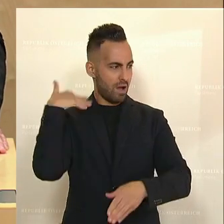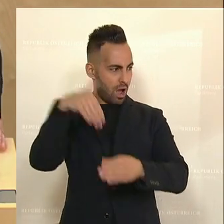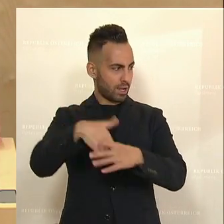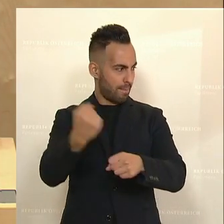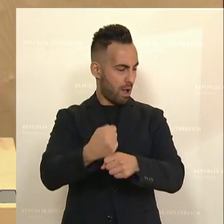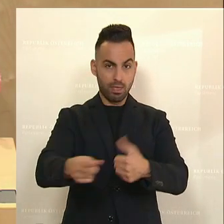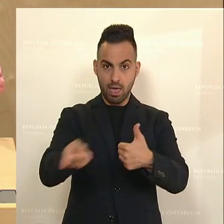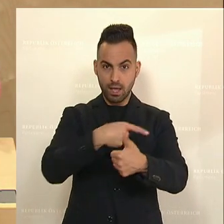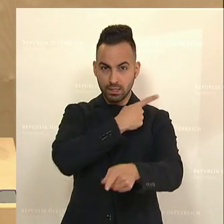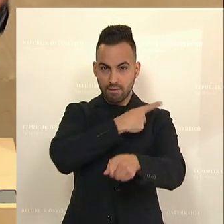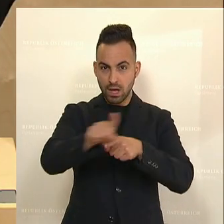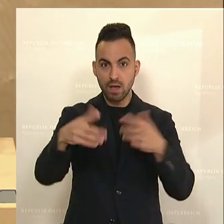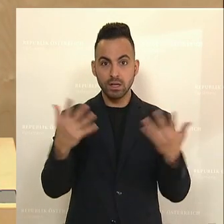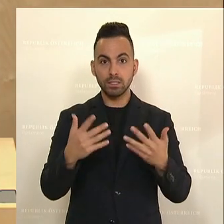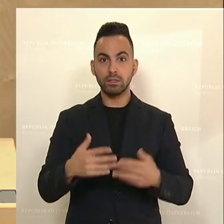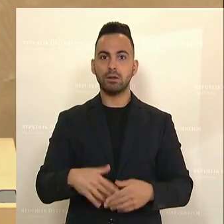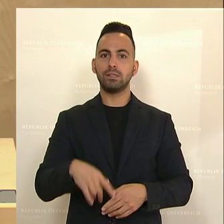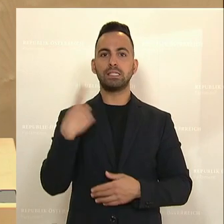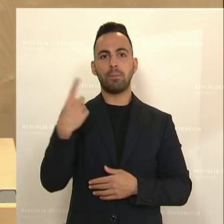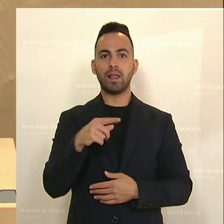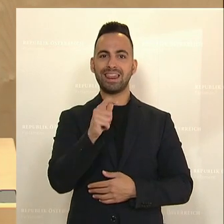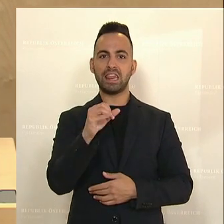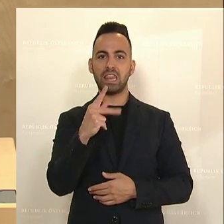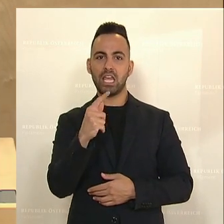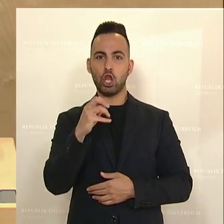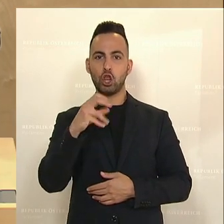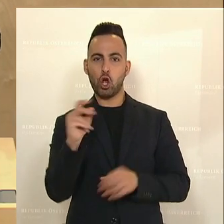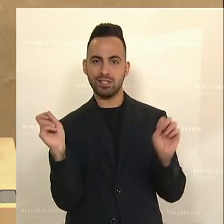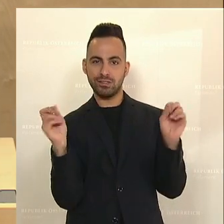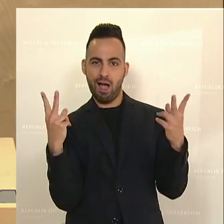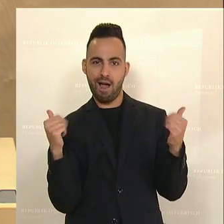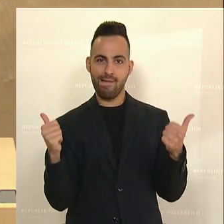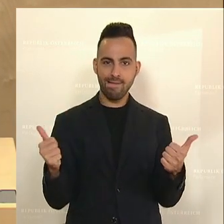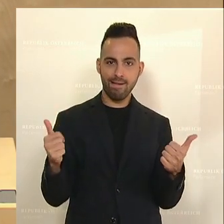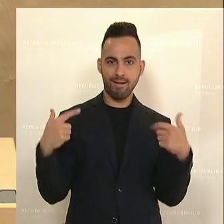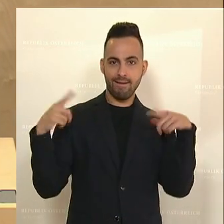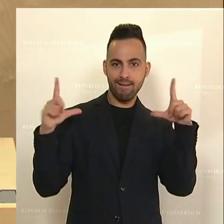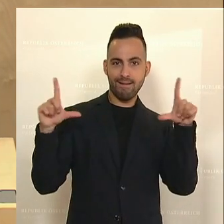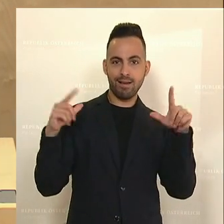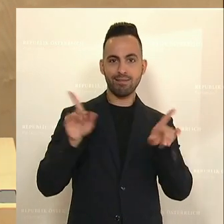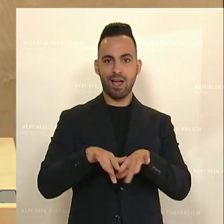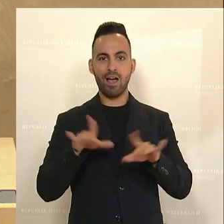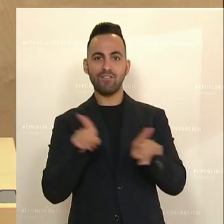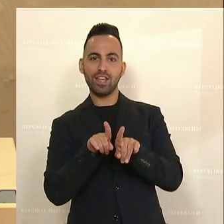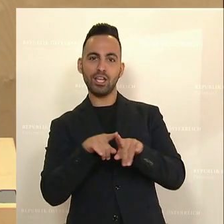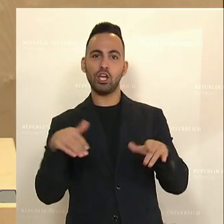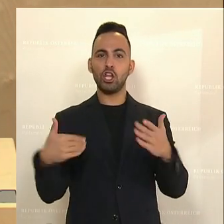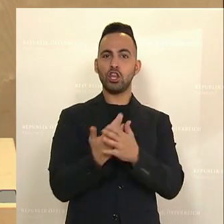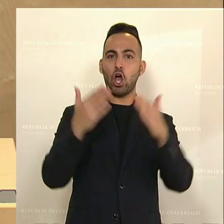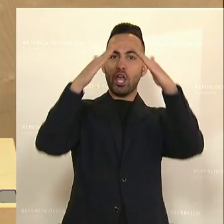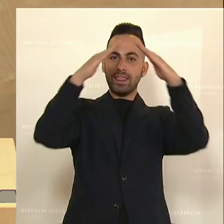Der eine Fehler ist der, er wurde zum neuen TikTok-Star, der jetzt süffelnd mit dem Wein durch die neue